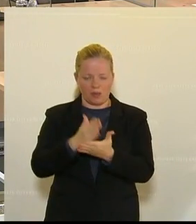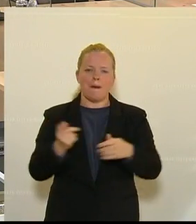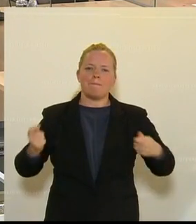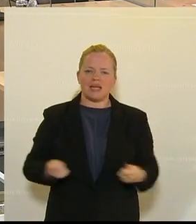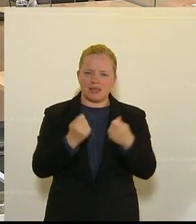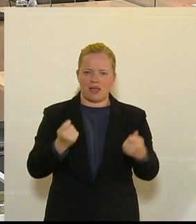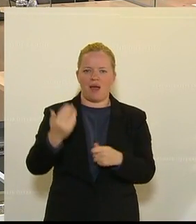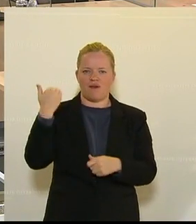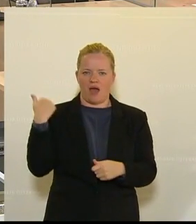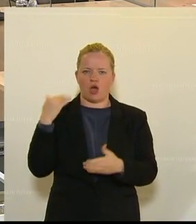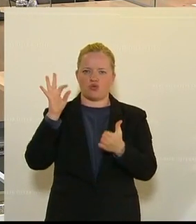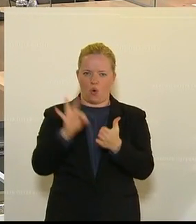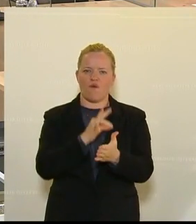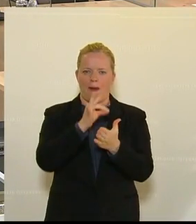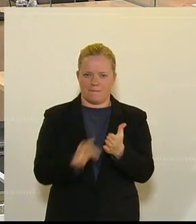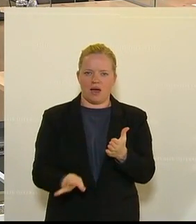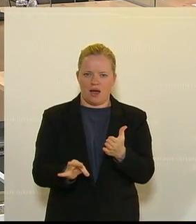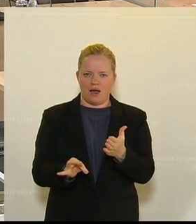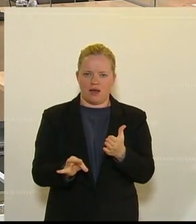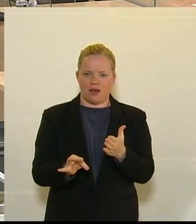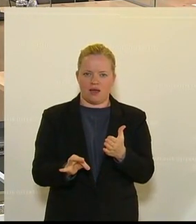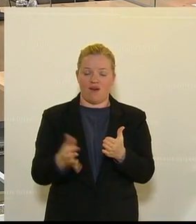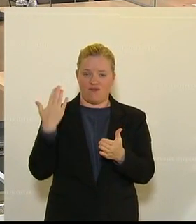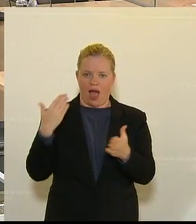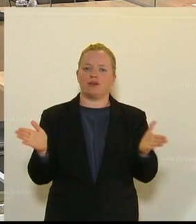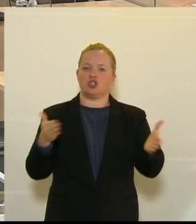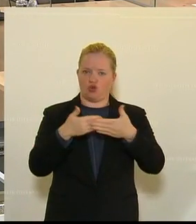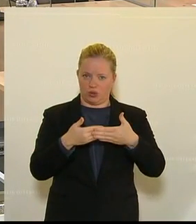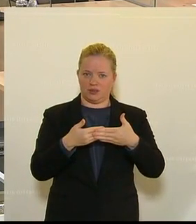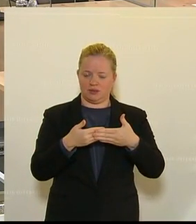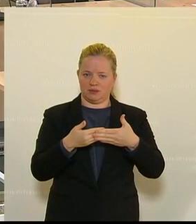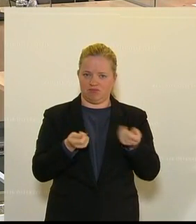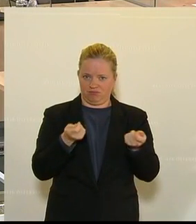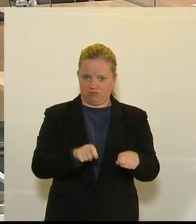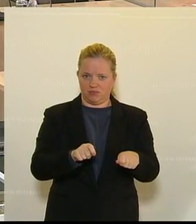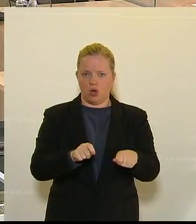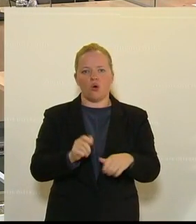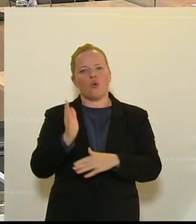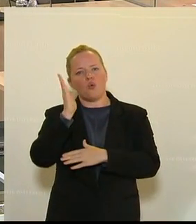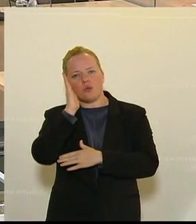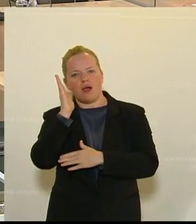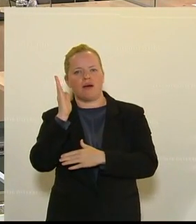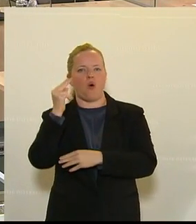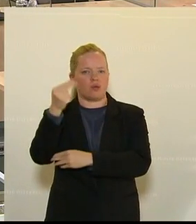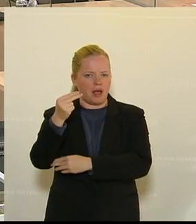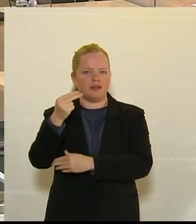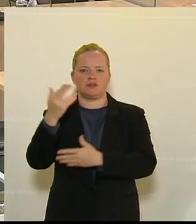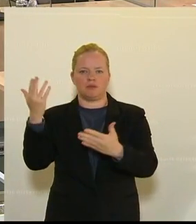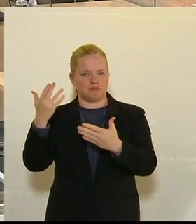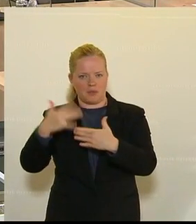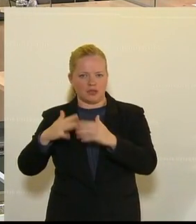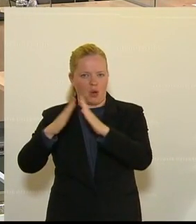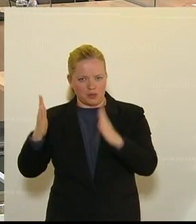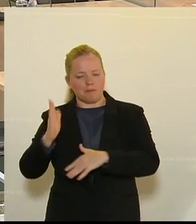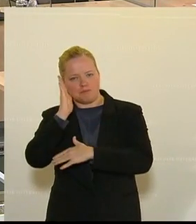im November geschlossen haben, Beherbergungsbetriebe, und ich kenne auch da ein Beispiele,